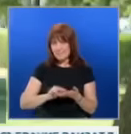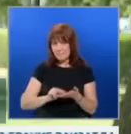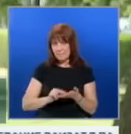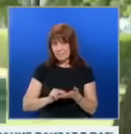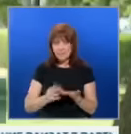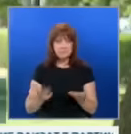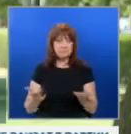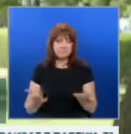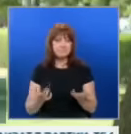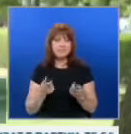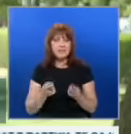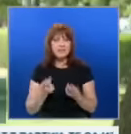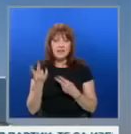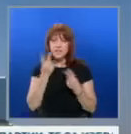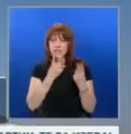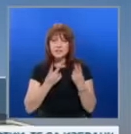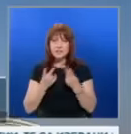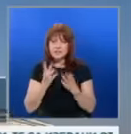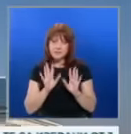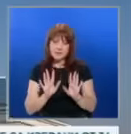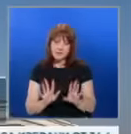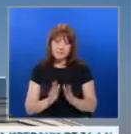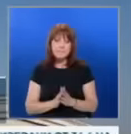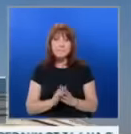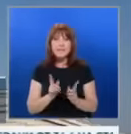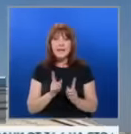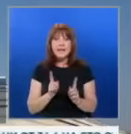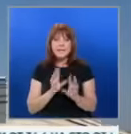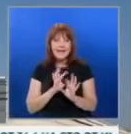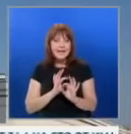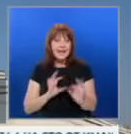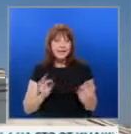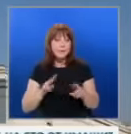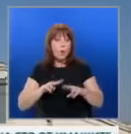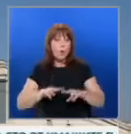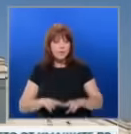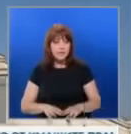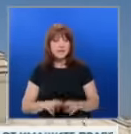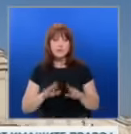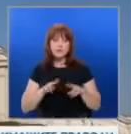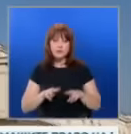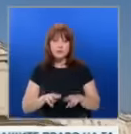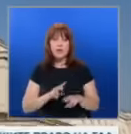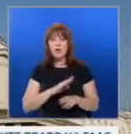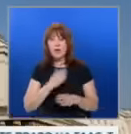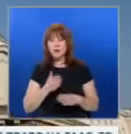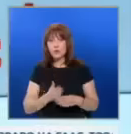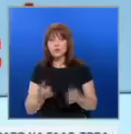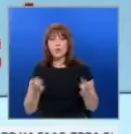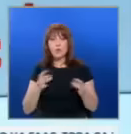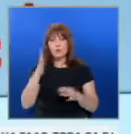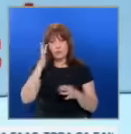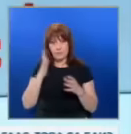така ще да се разбер да си ударат на цета. Неизвестните остават и ще стоят, докато новото правителство не положи клетва.